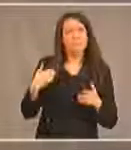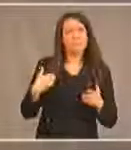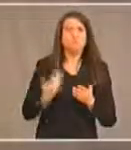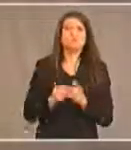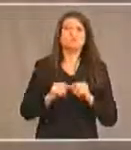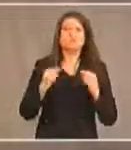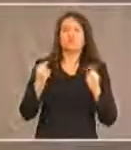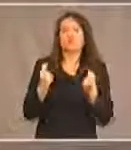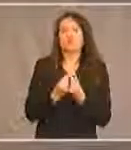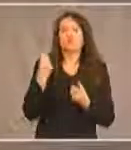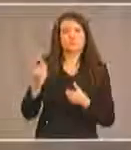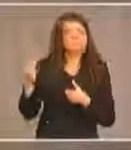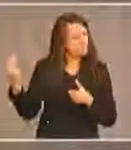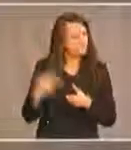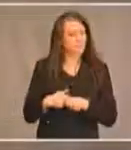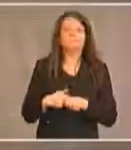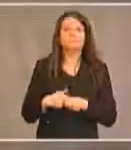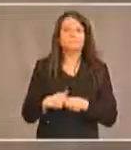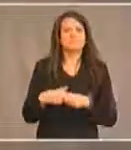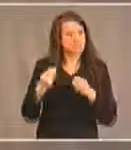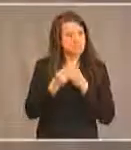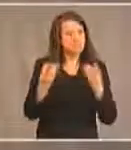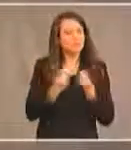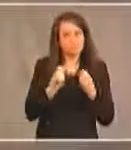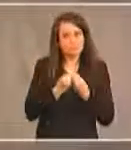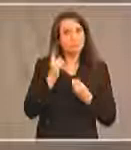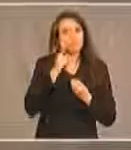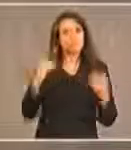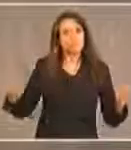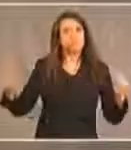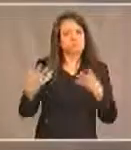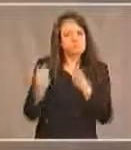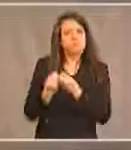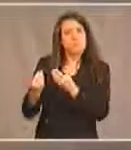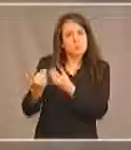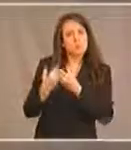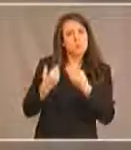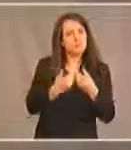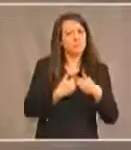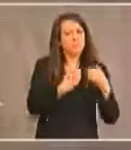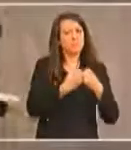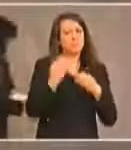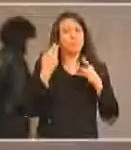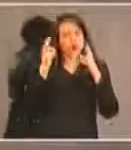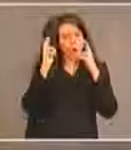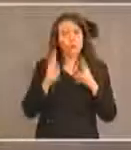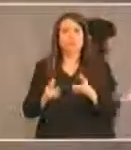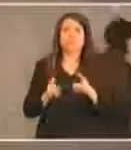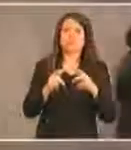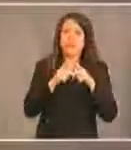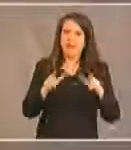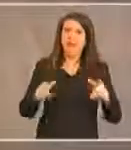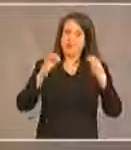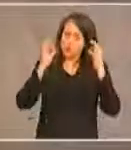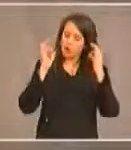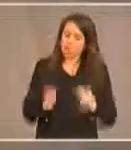groupe vient toujours participer on a reçu beaucoup de demandes aussi pour la reconnaissance des langues officielles